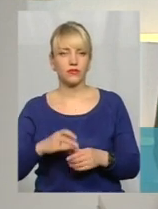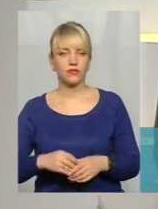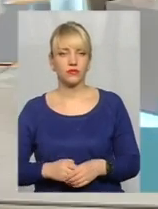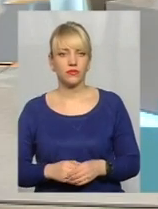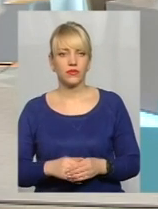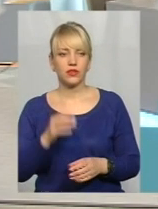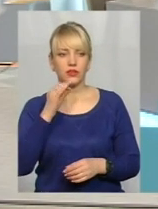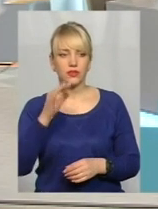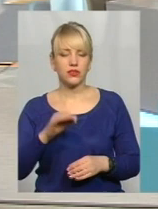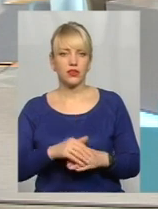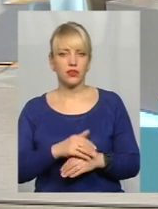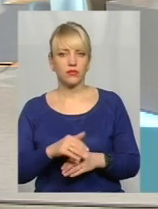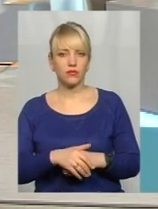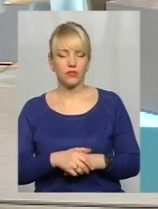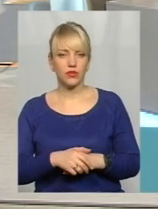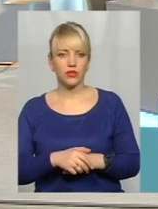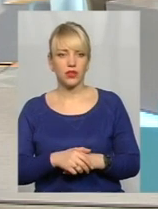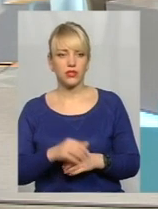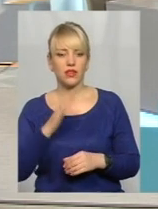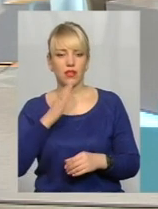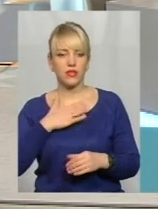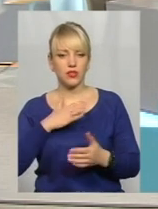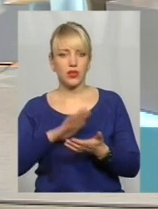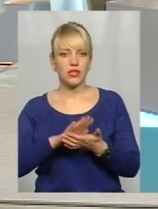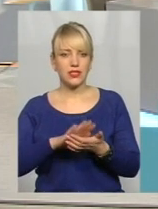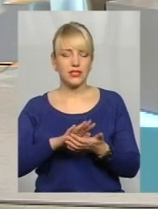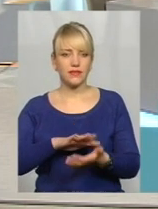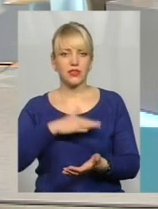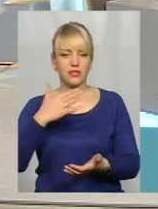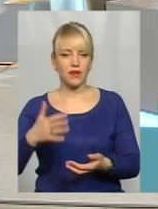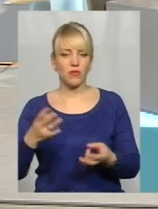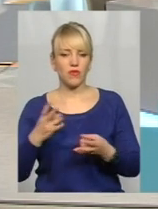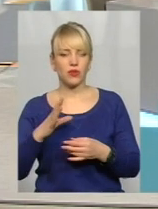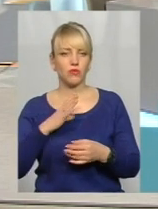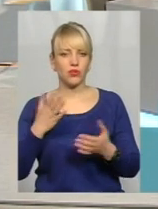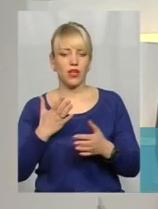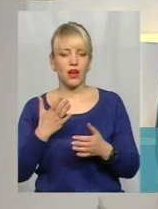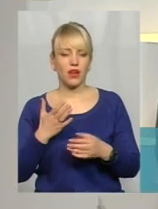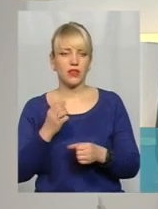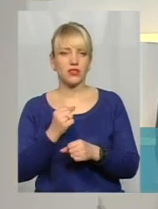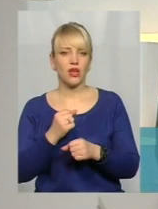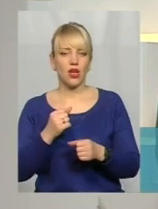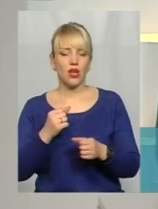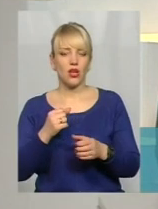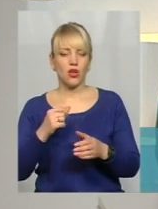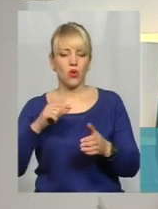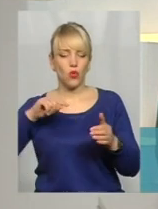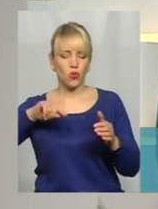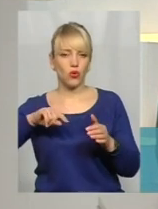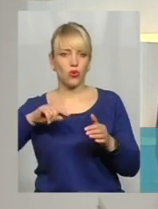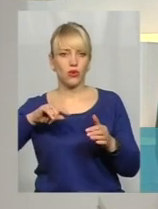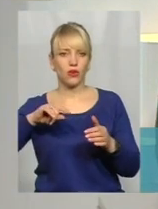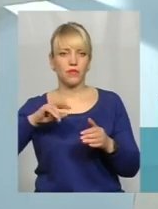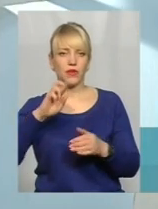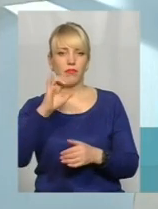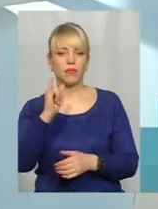Скажіть, ласка, а на нашій сміттєзвалищі має бути якась установка по виробці біогазу? Це наскільки вона вже там буде, вона не буде